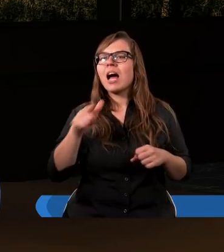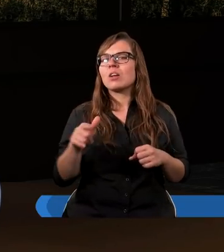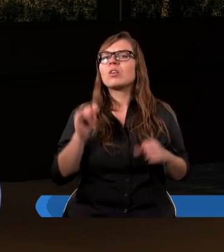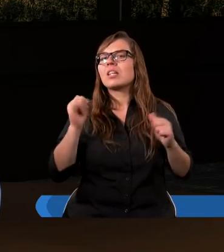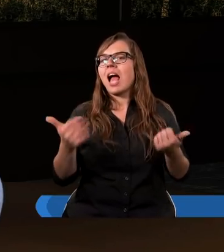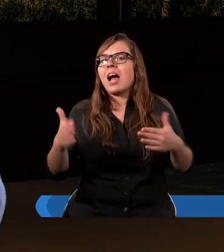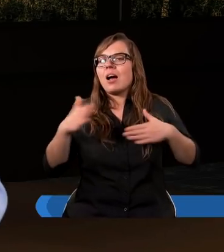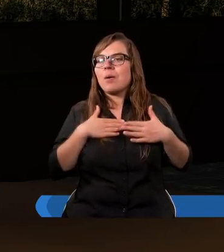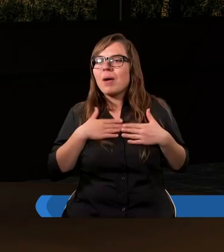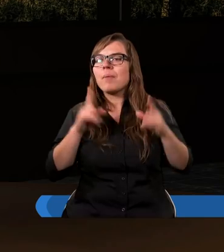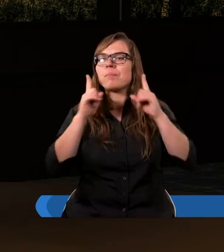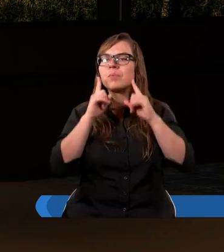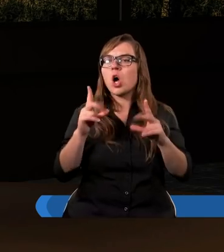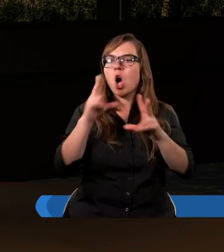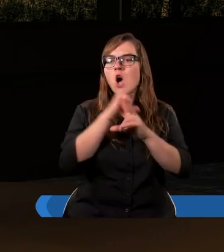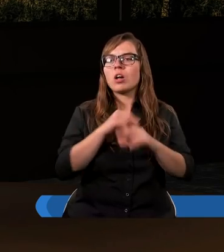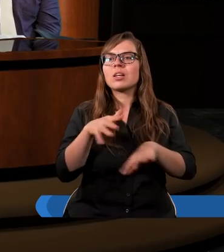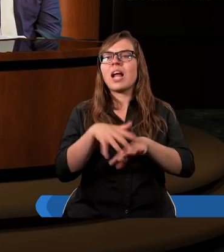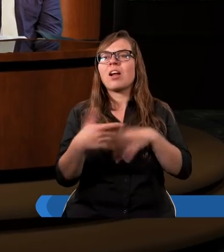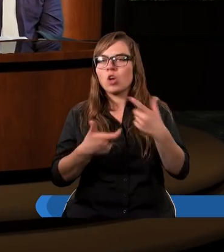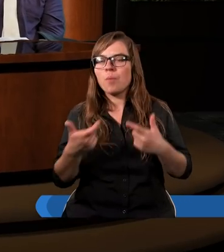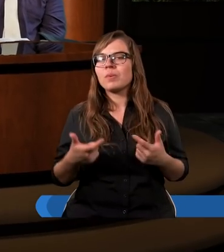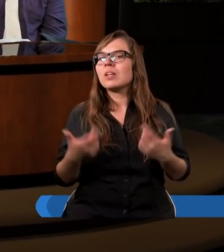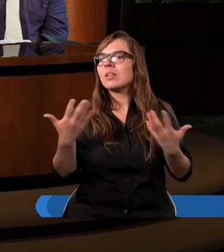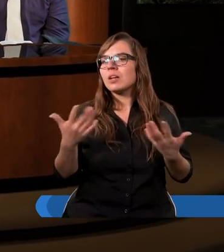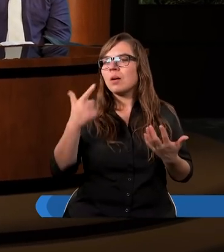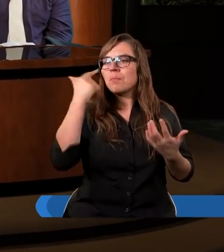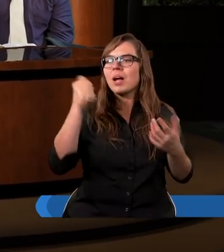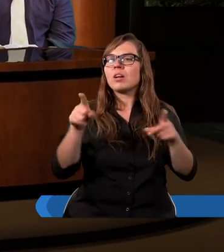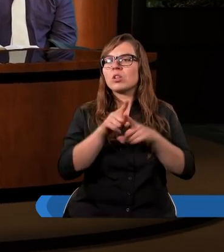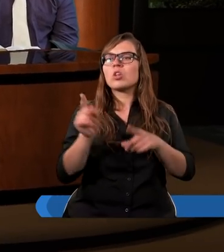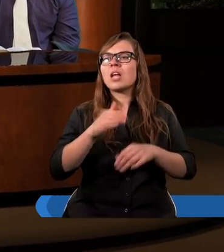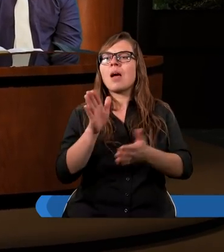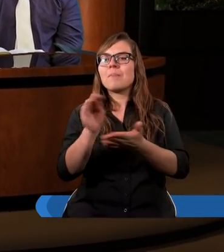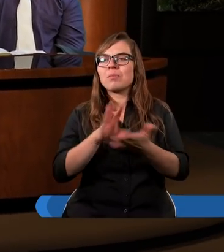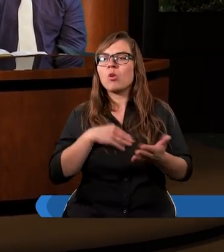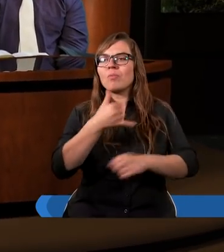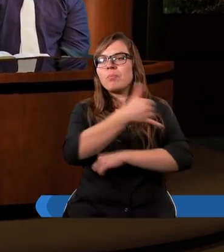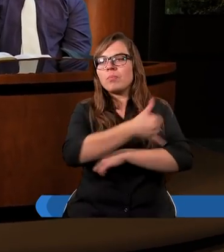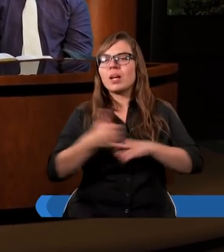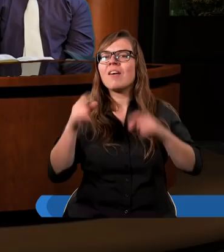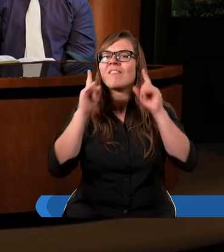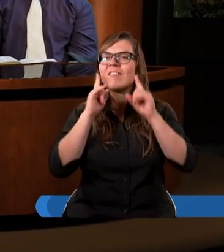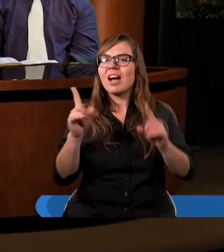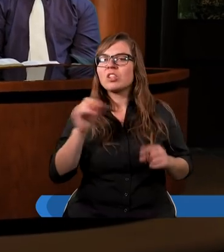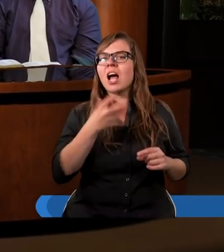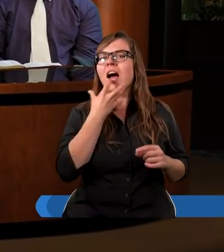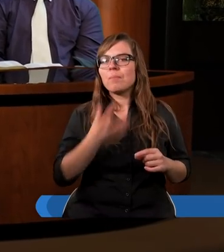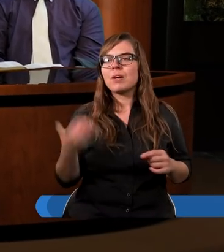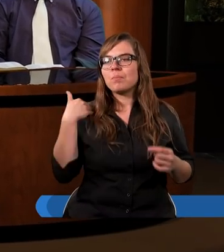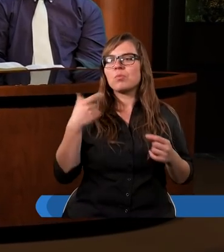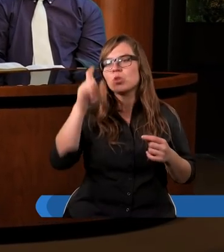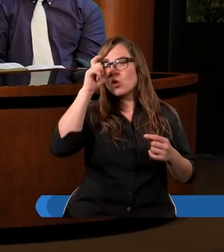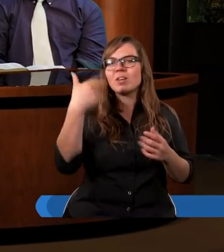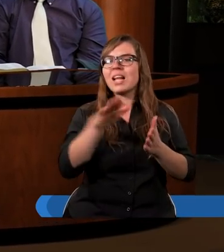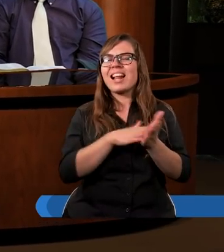mamy oczywiście traktować. Pamiętajmy również, że Biblia podkreśla fakt, że Abraham był człowiekiem